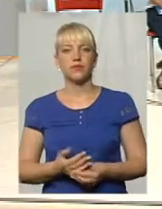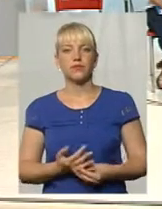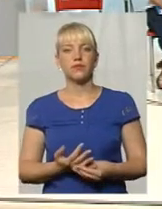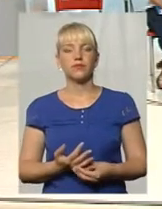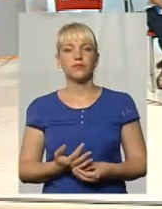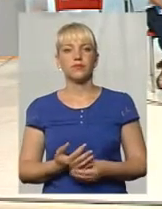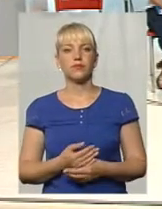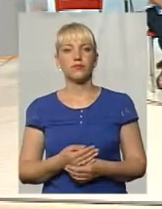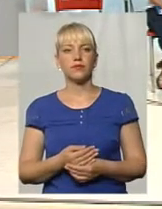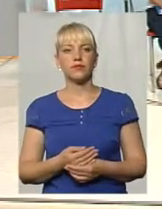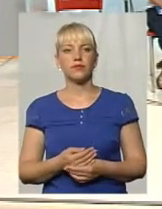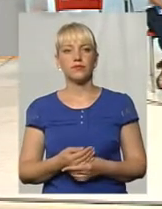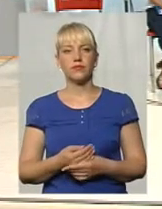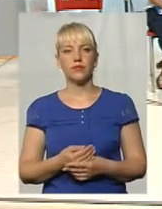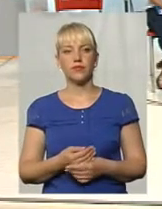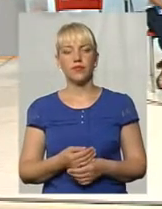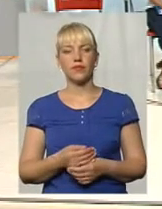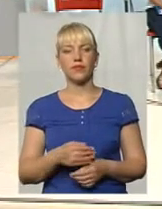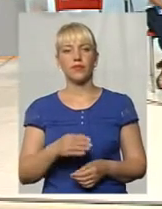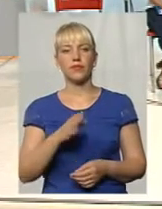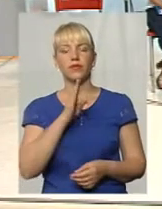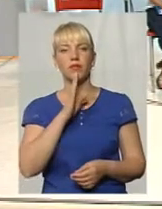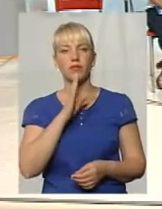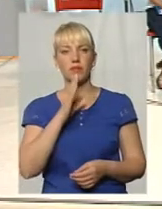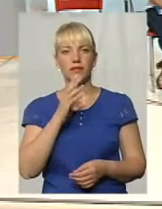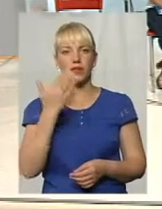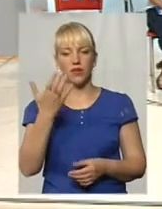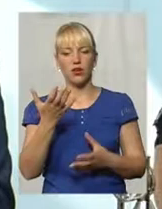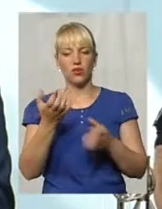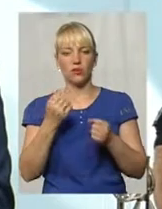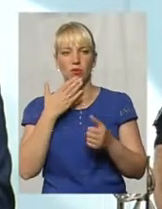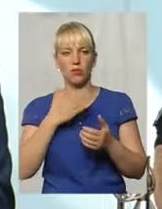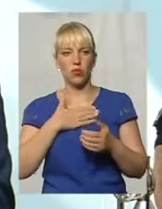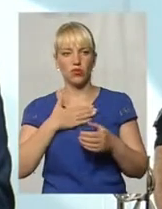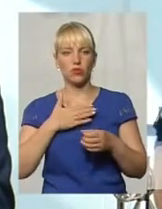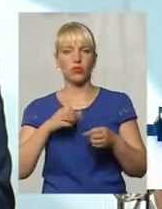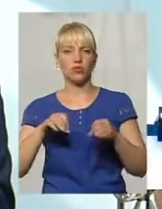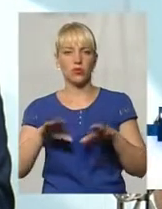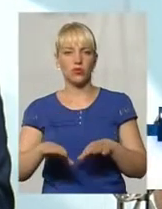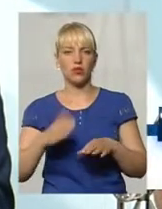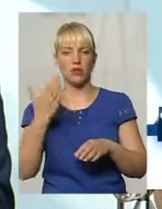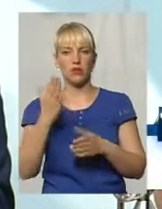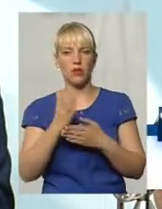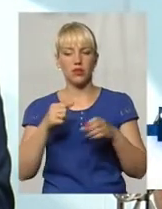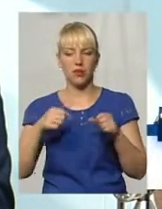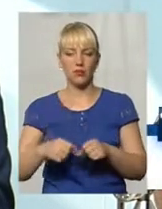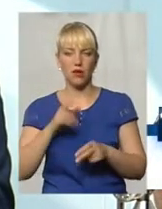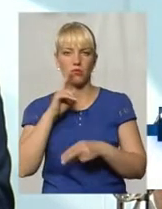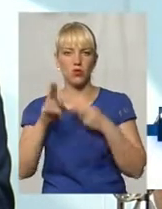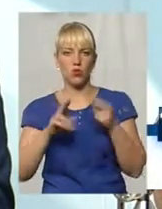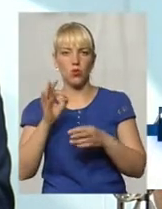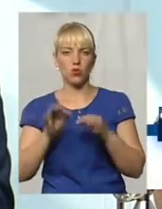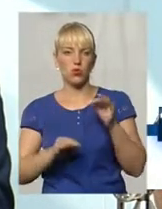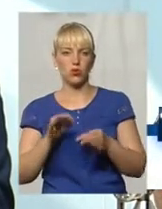Пане Віталій. Жанна Володимиро, ви отримали, я так думаю, мою постанову. Ви маєте право її оскаржити в суді, якщо ви вважаєте, що вона неправомірна.